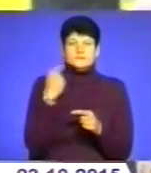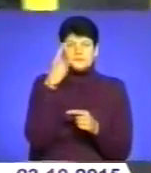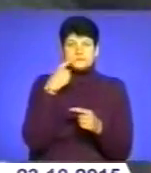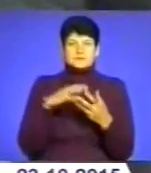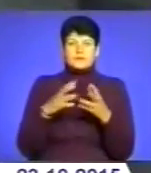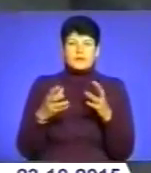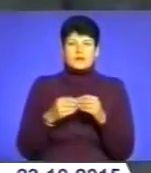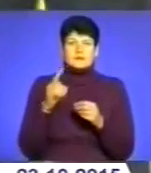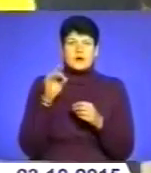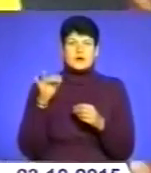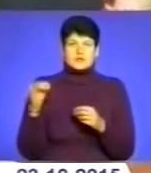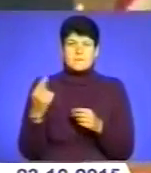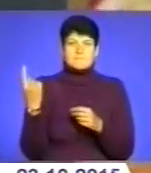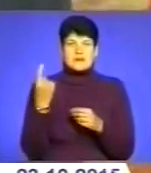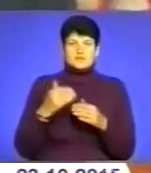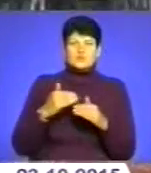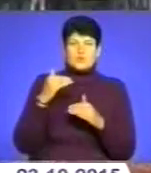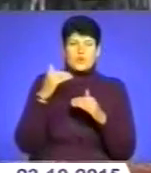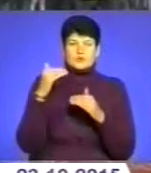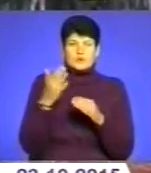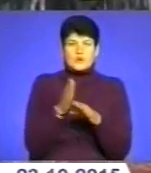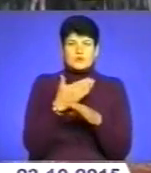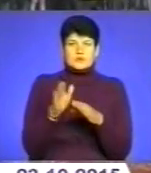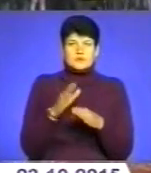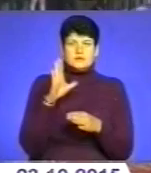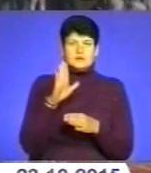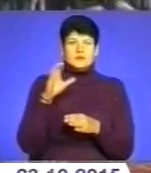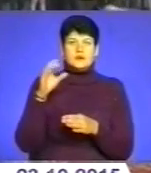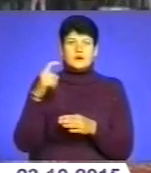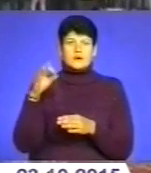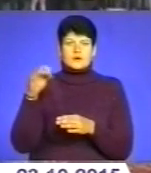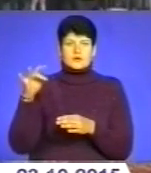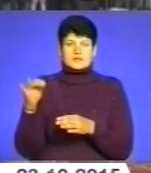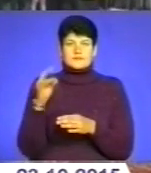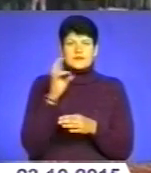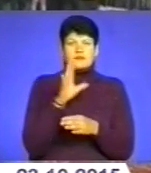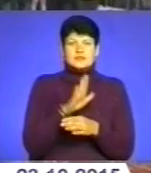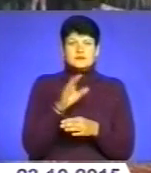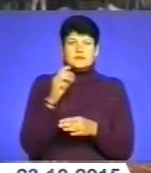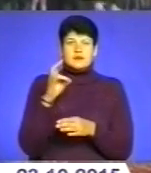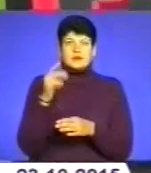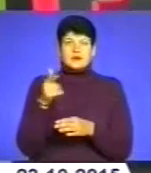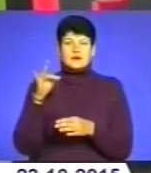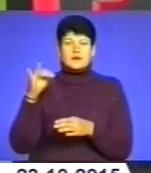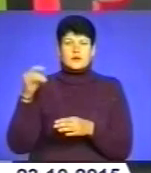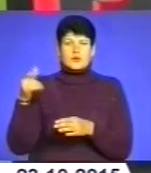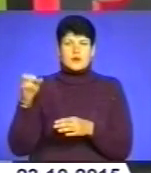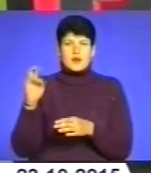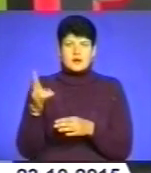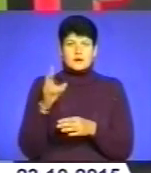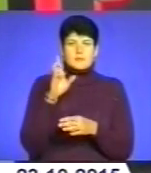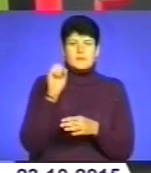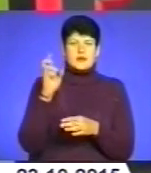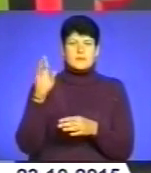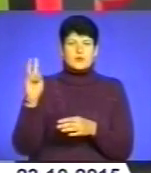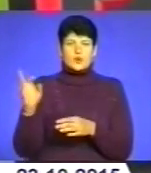Баражчан, першу сходинку турнірної таблиці розділили. Владислав Хорош, Назар Григоряк, Богдан Бастюк, Андрій Ткач, Олександр Бепко та